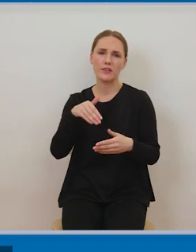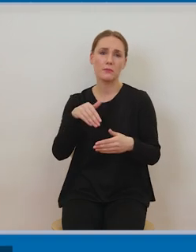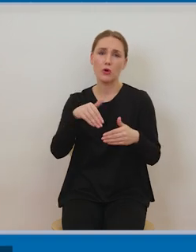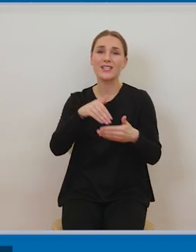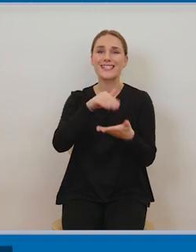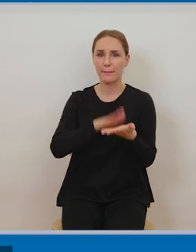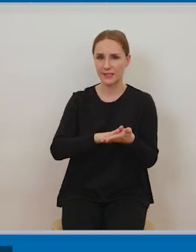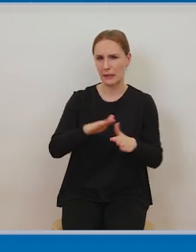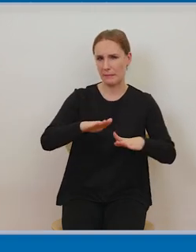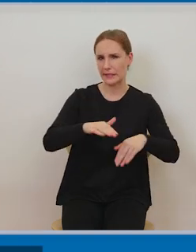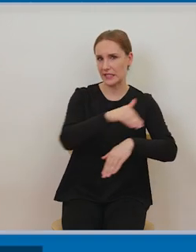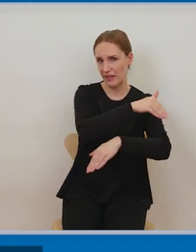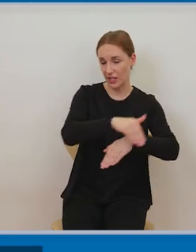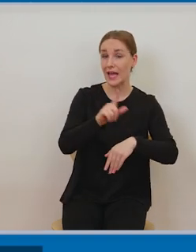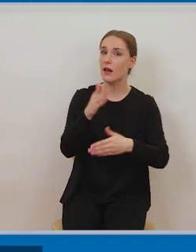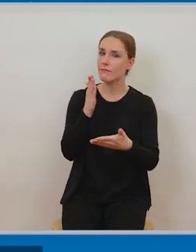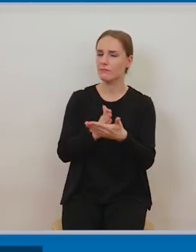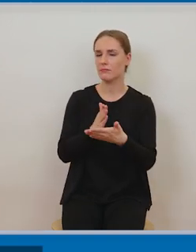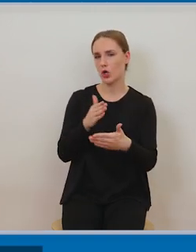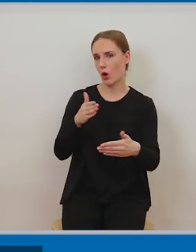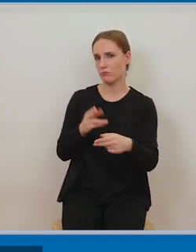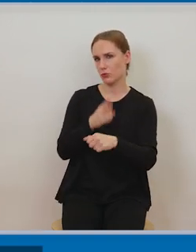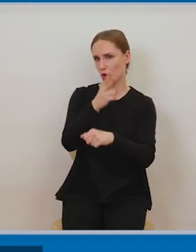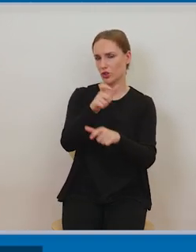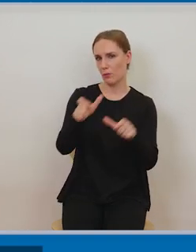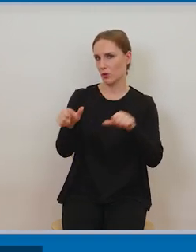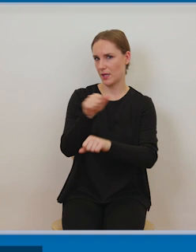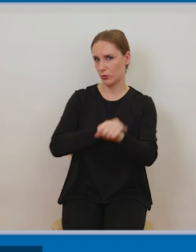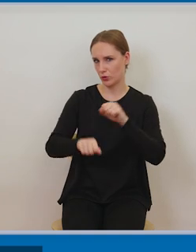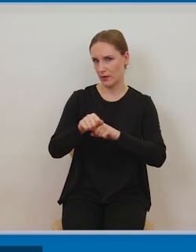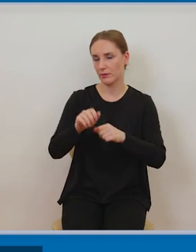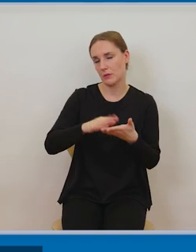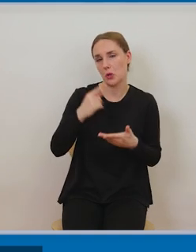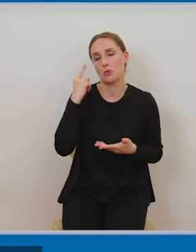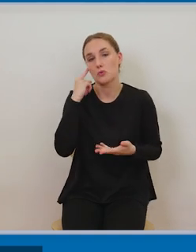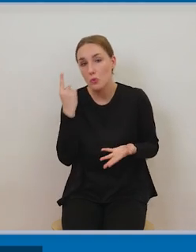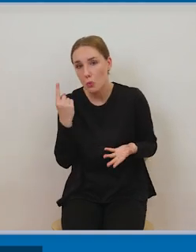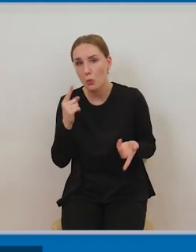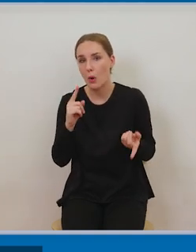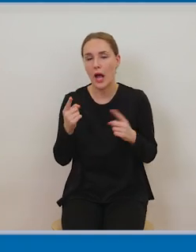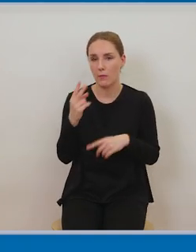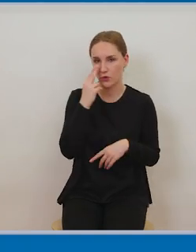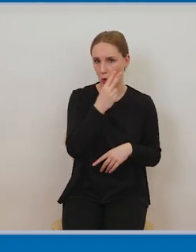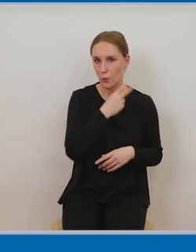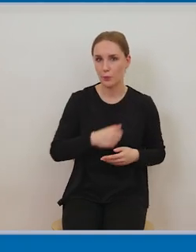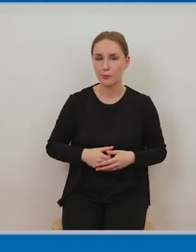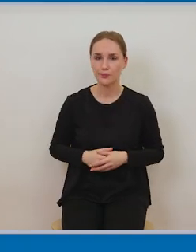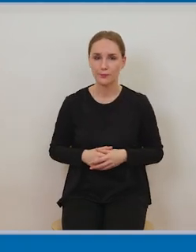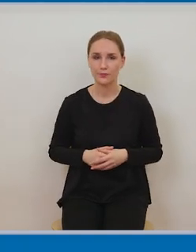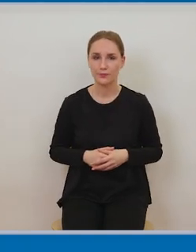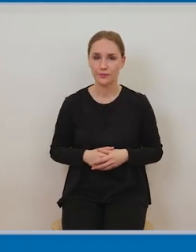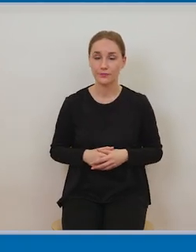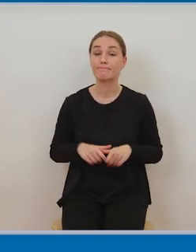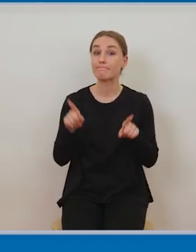niepełnosprawnościami mogą być wymieniane między uczelniami, między pracownikami dydaktycznymi, między pracownikami